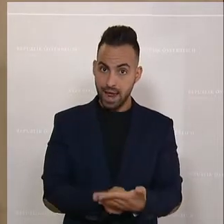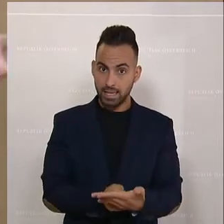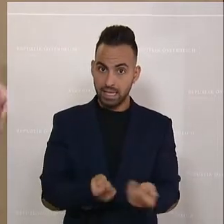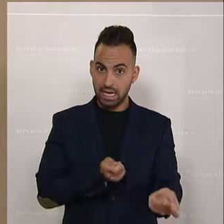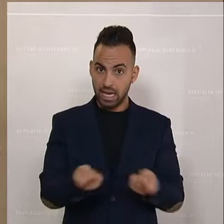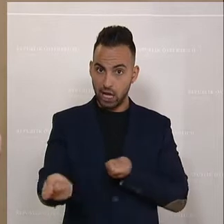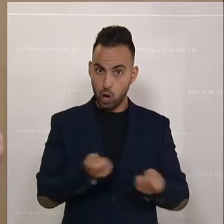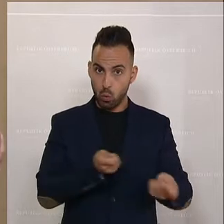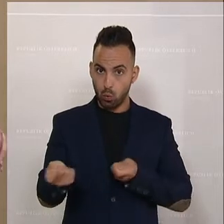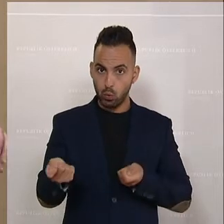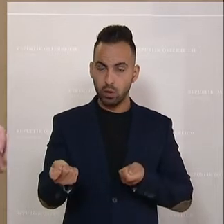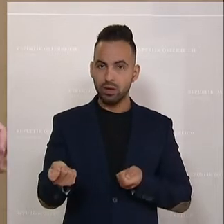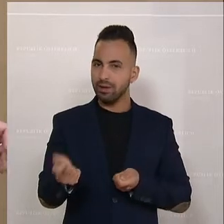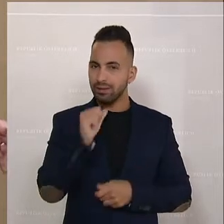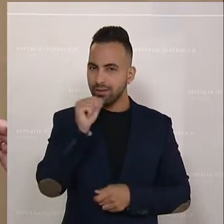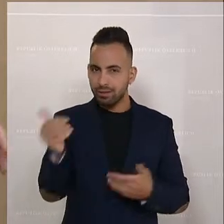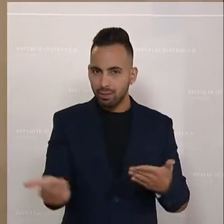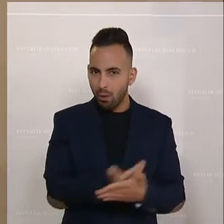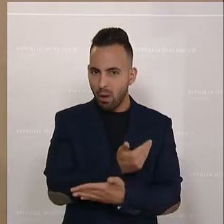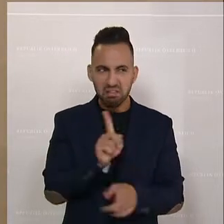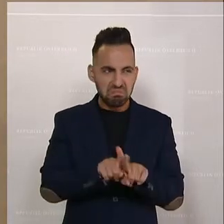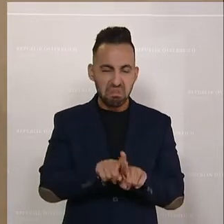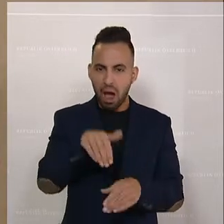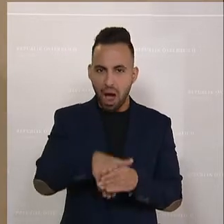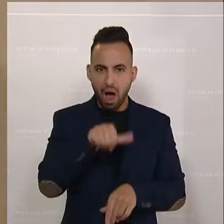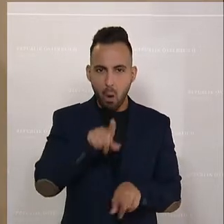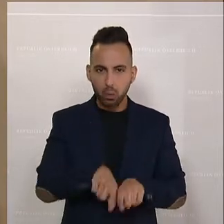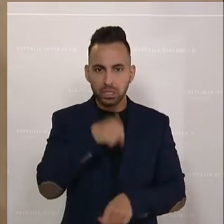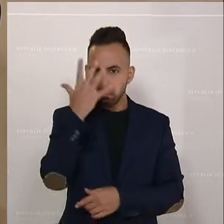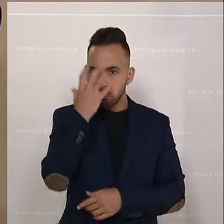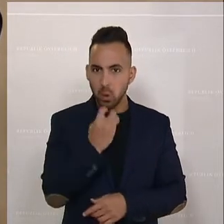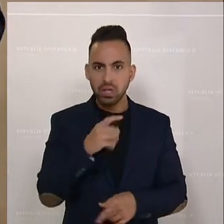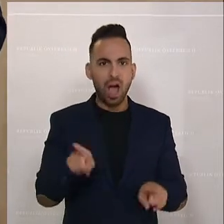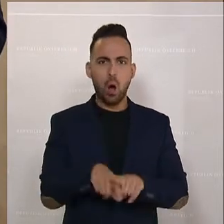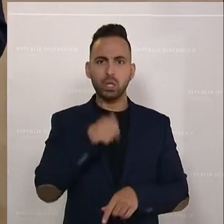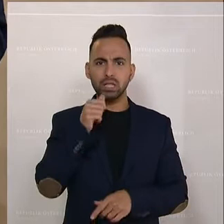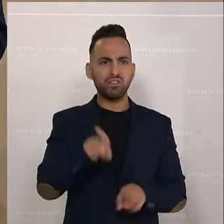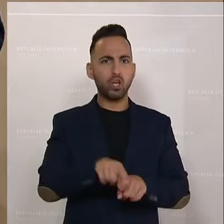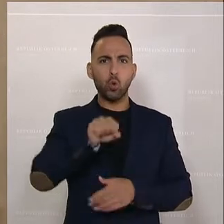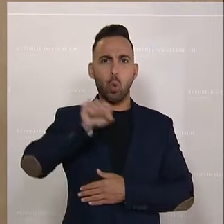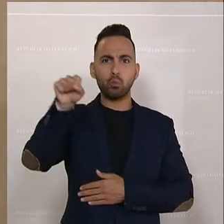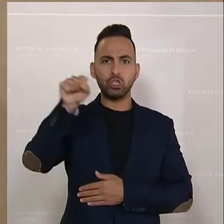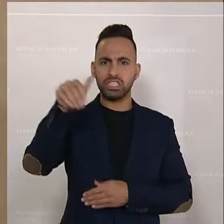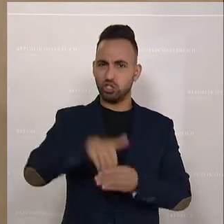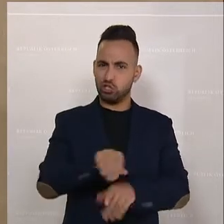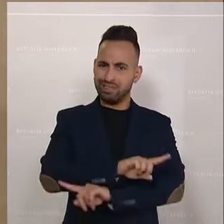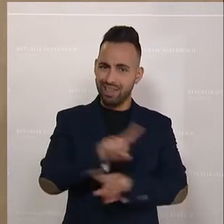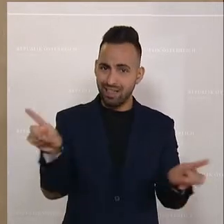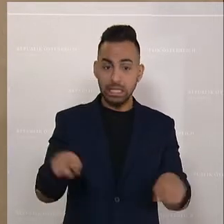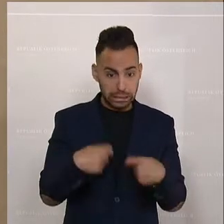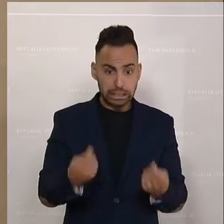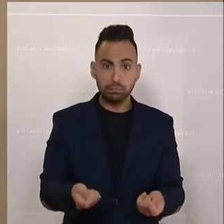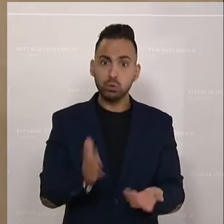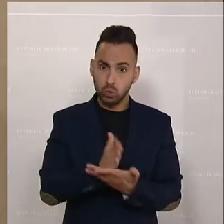die sind ja weder etwas Neues, noch sind sie etwas besonders Böses und sie sind ja schon gar nicht kommunistisch oder sonst irgendwas, sondern es gibt sie ja